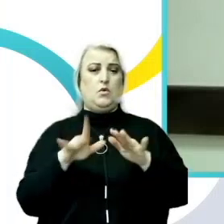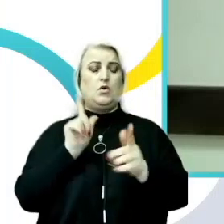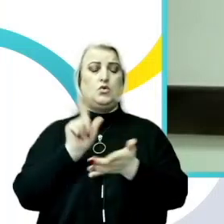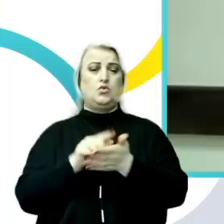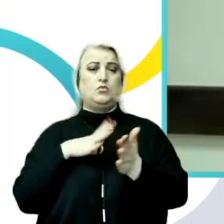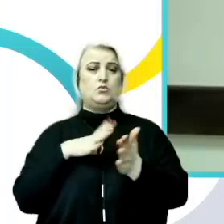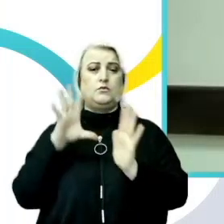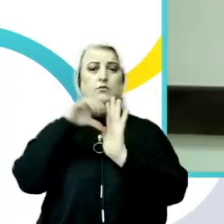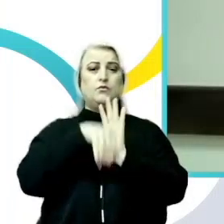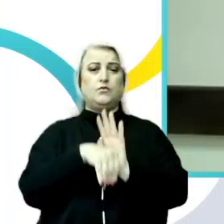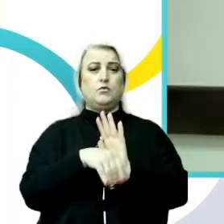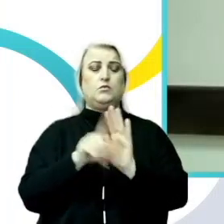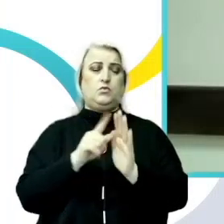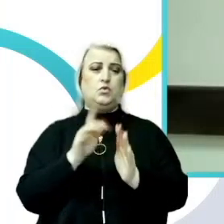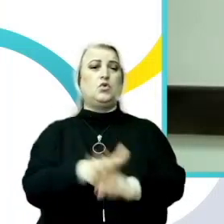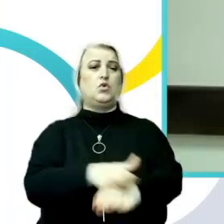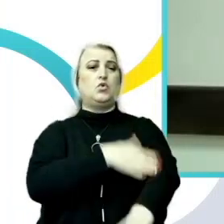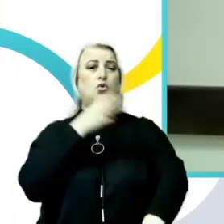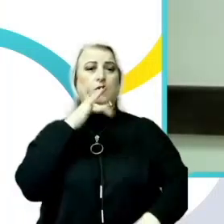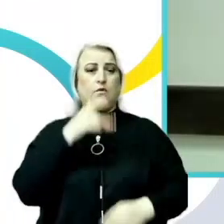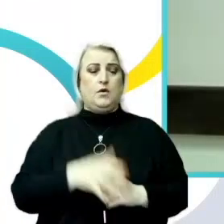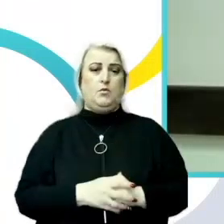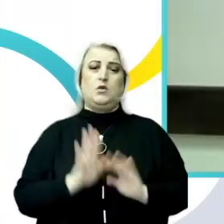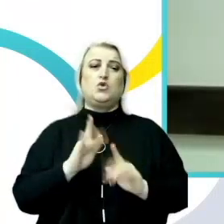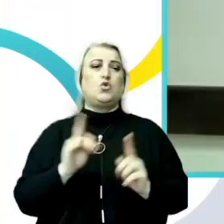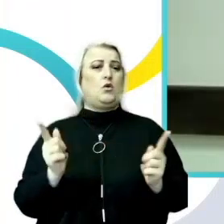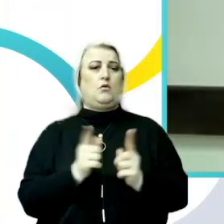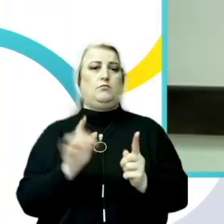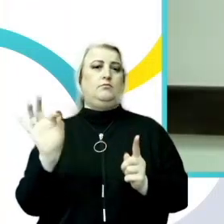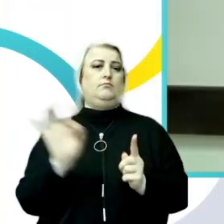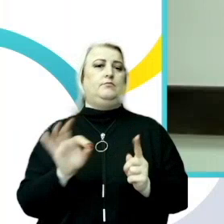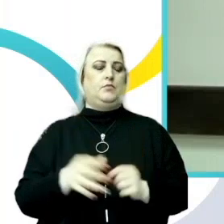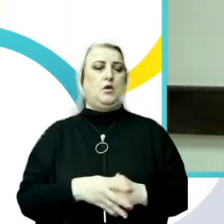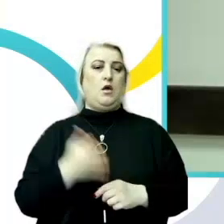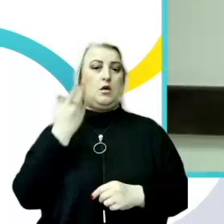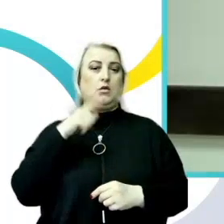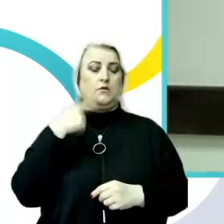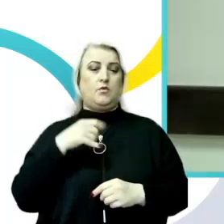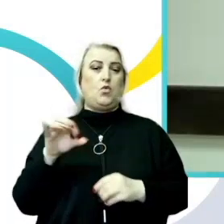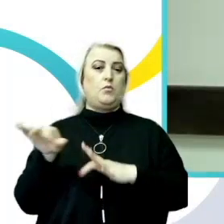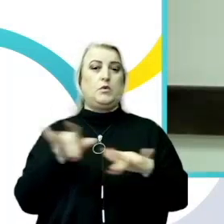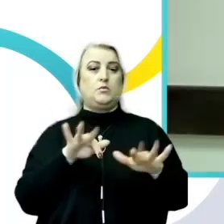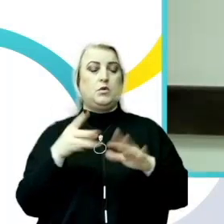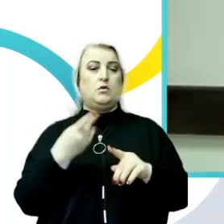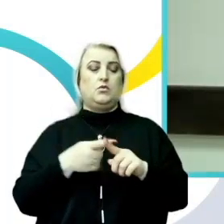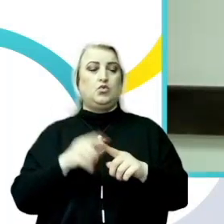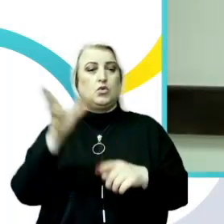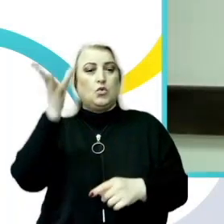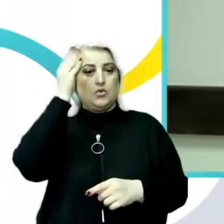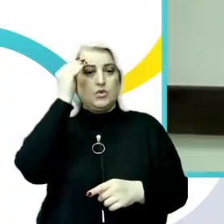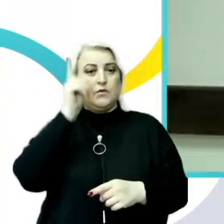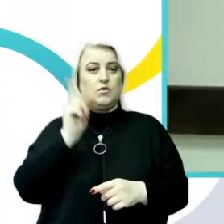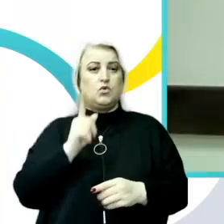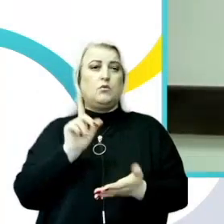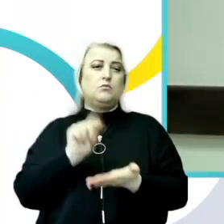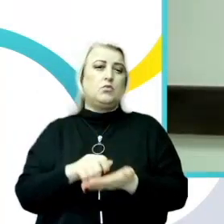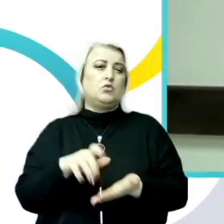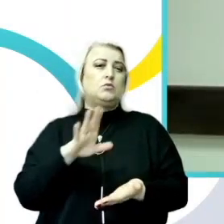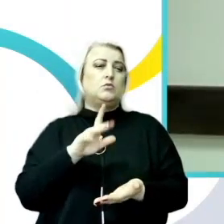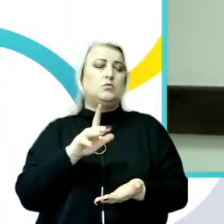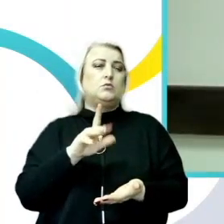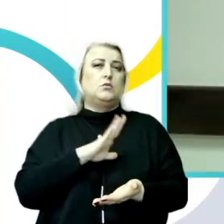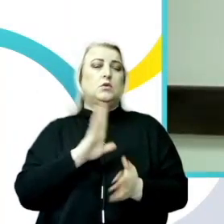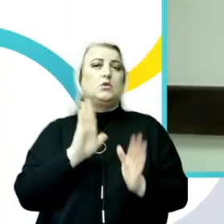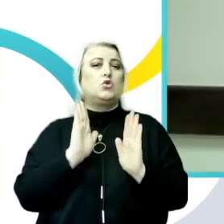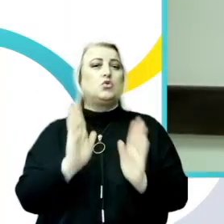perspectivă pe termen lung, nu doar pe termen scurt. Atunci când vorbim despre măsuri, trebuie să mai ținem cont că ele ar trebui să fie nu doar de